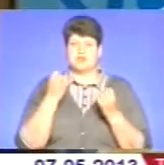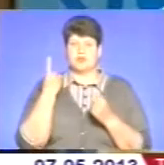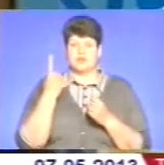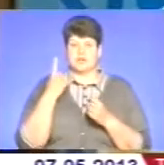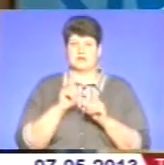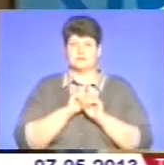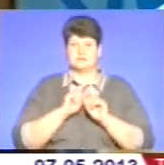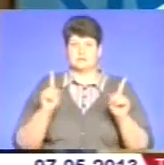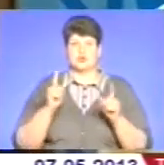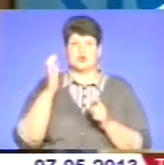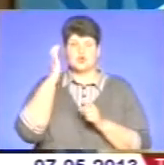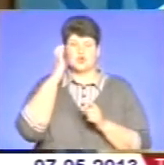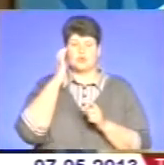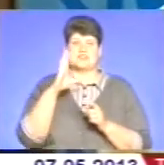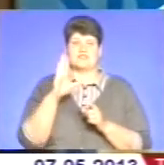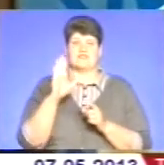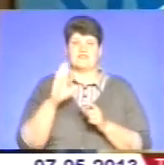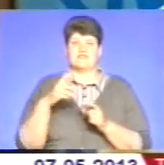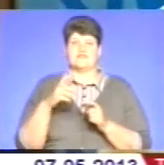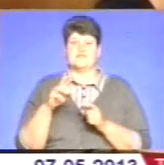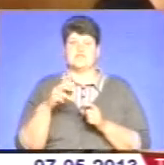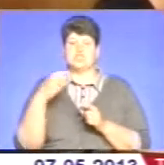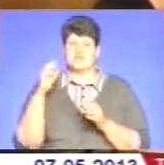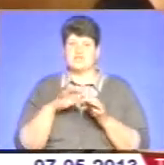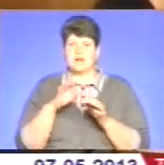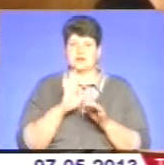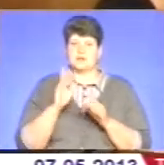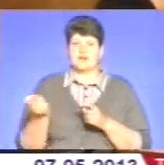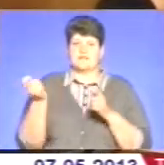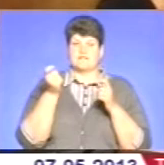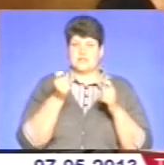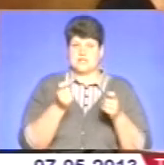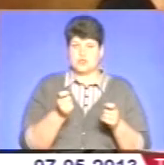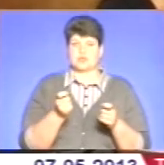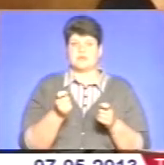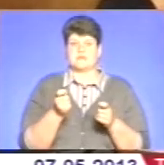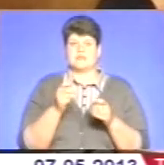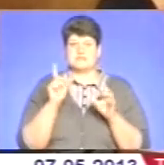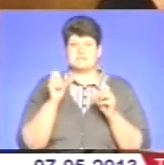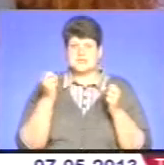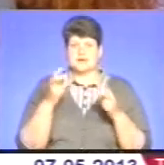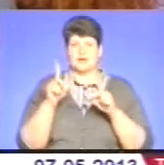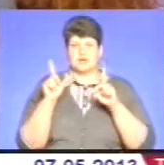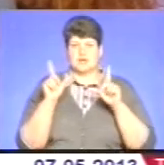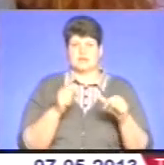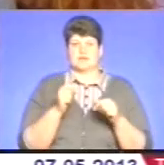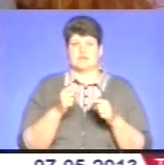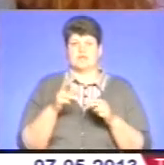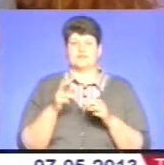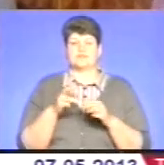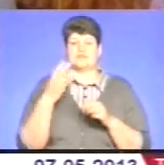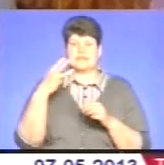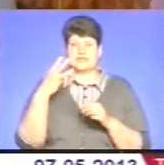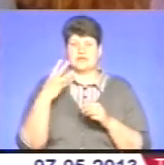чорнобильські вишиванки, які привезуть жителі Донеччини. Вони спеціально їздили в 30-кілометрову зону відчуження, щоб